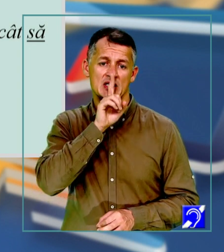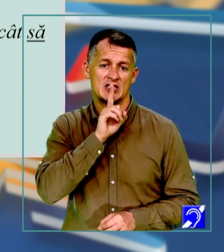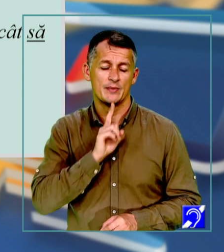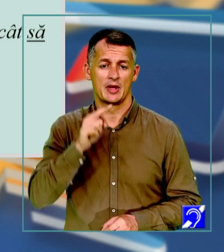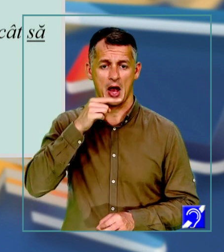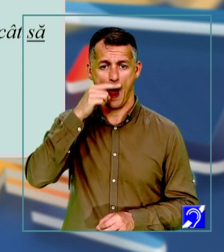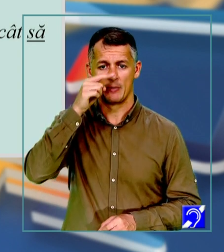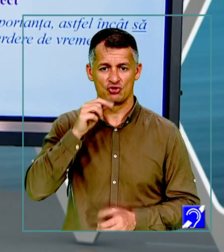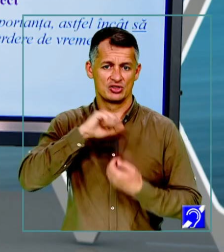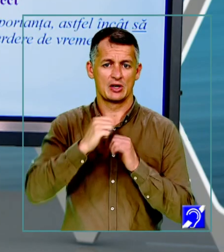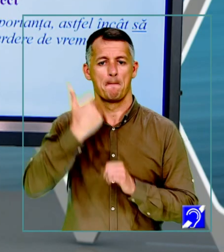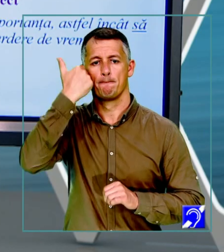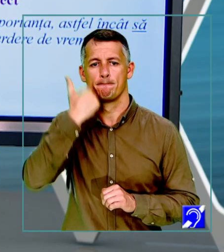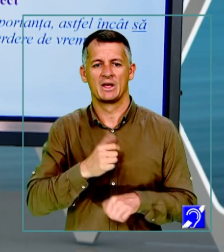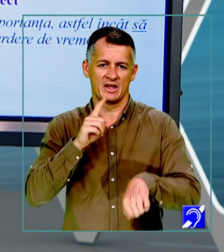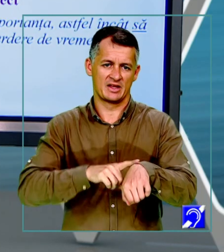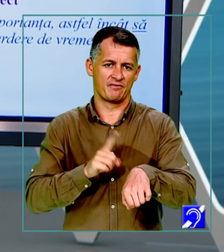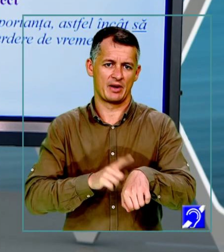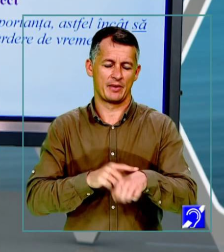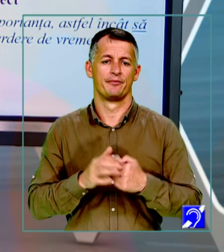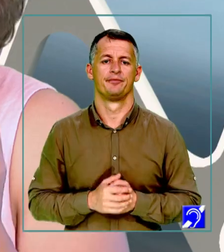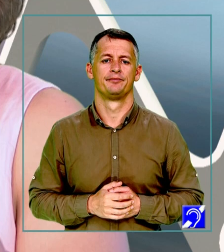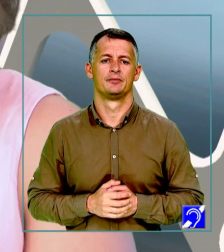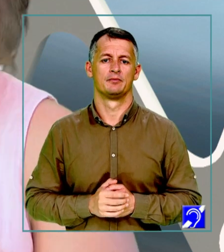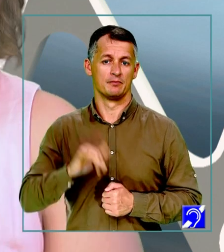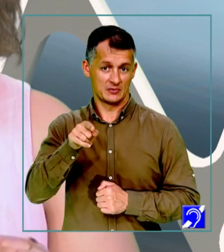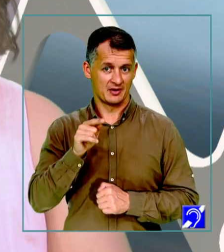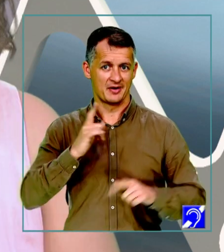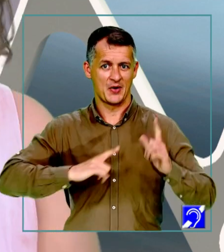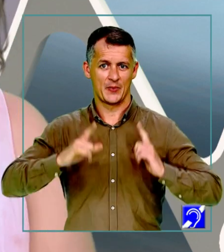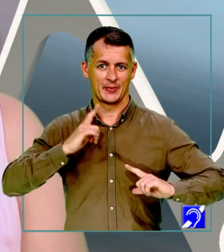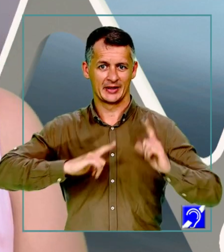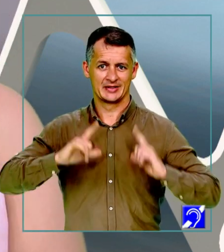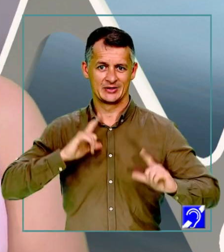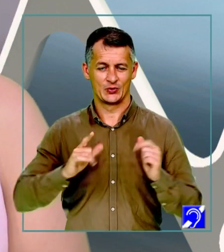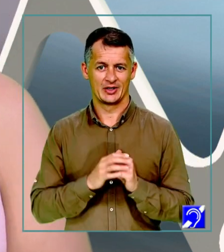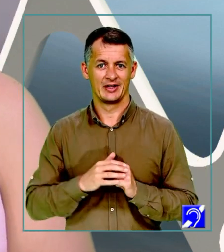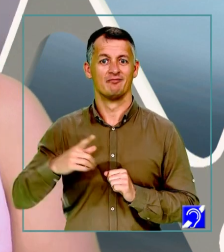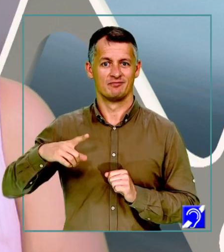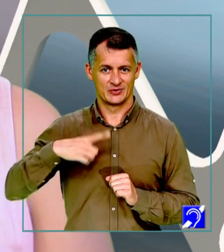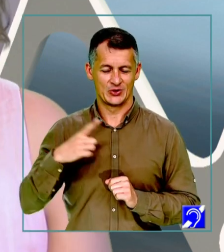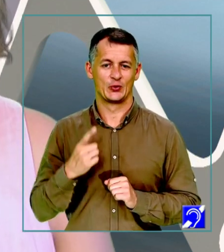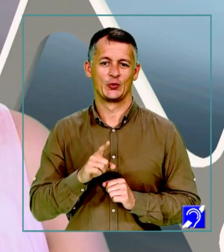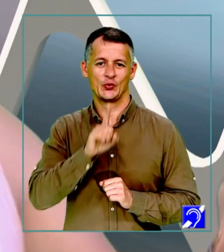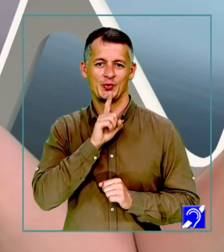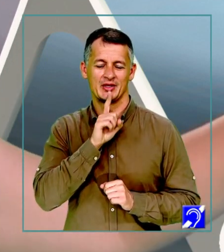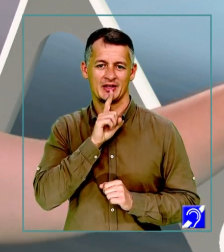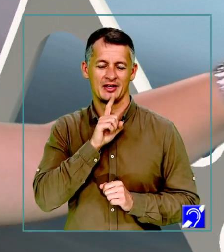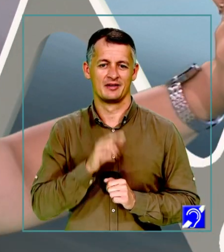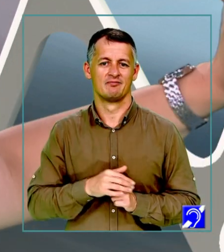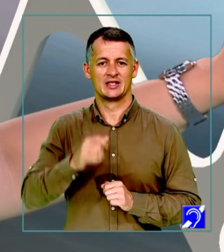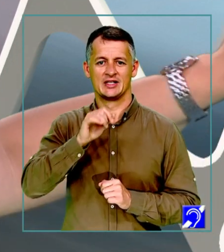grav pierdere de vreme. Deci, pasiunile chiar sunt considerate uneori simple capricii.